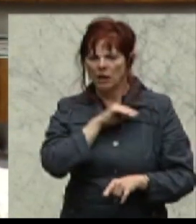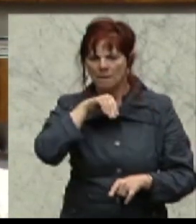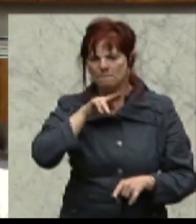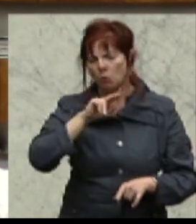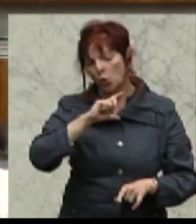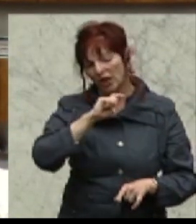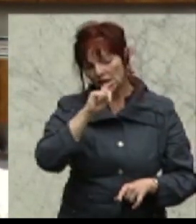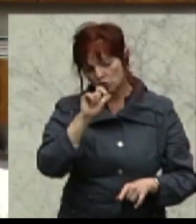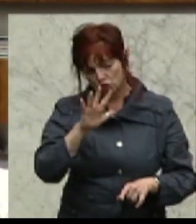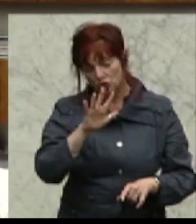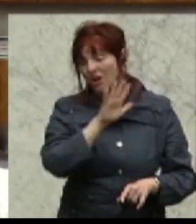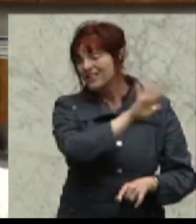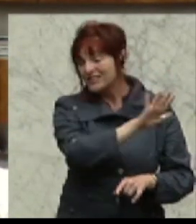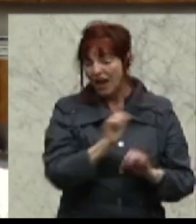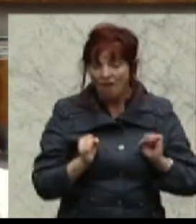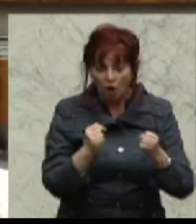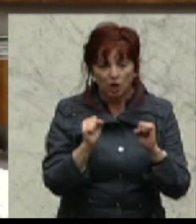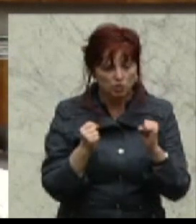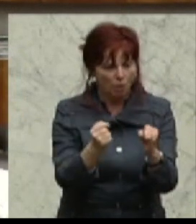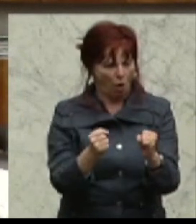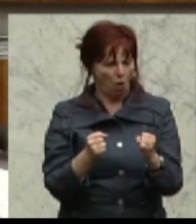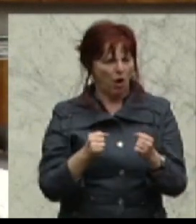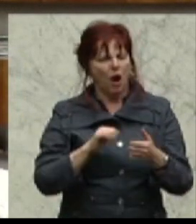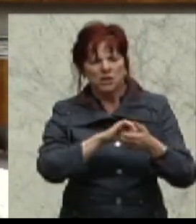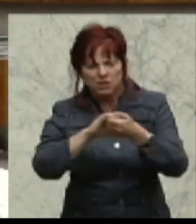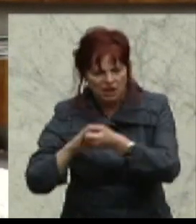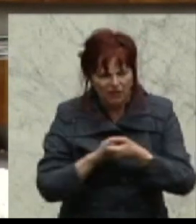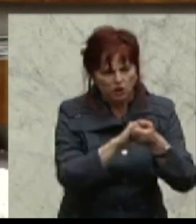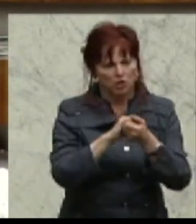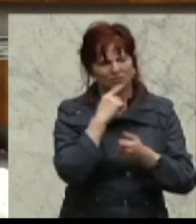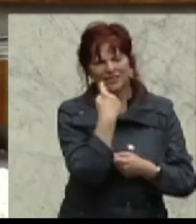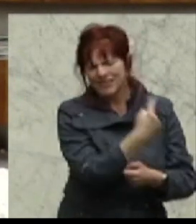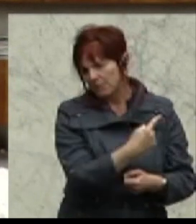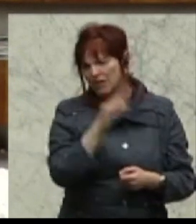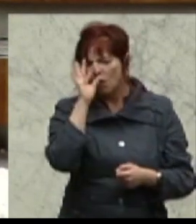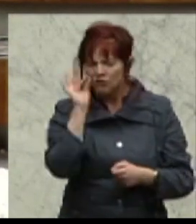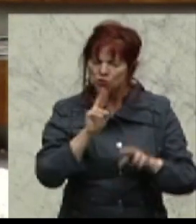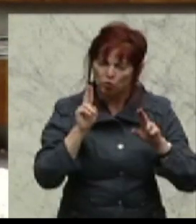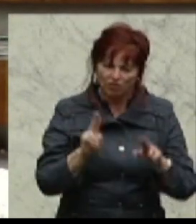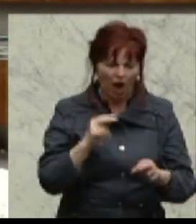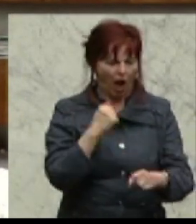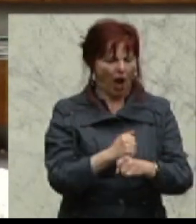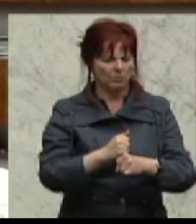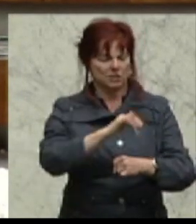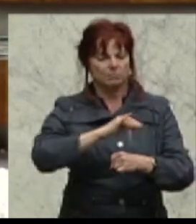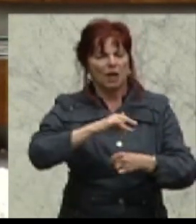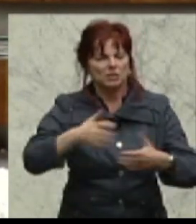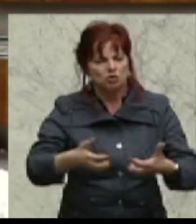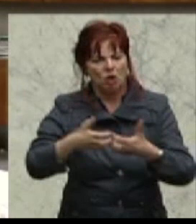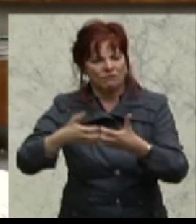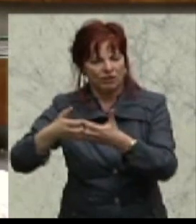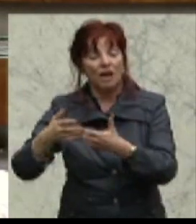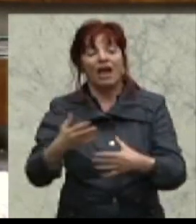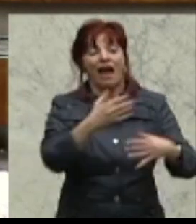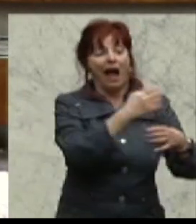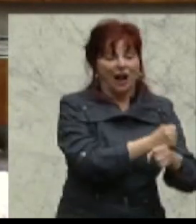es wirklich versucht, hier Arbeitsplätze für diese Menschen zu schaffen und gleichzeitig auch zu erhalten. Herzlichen Dank